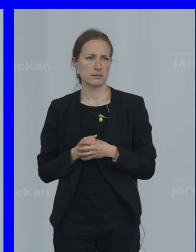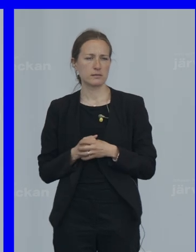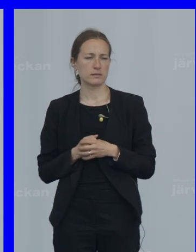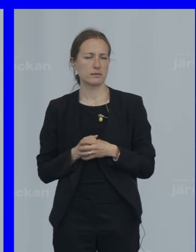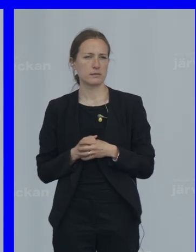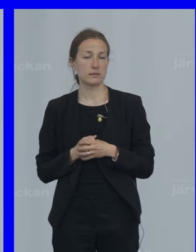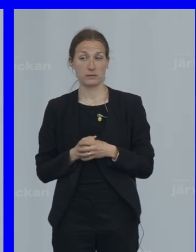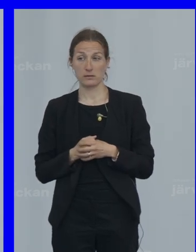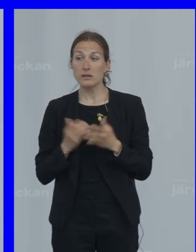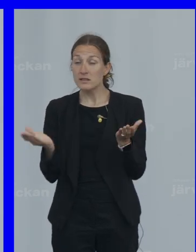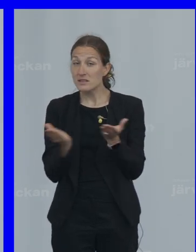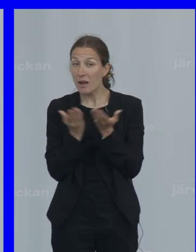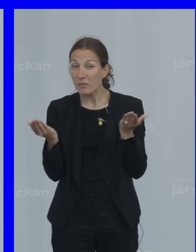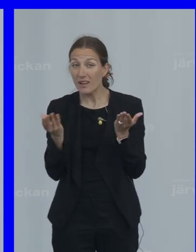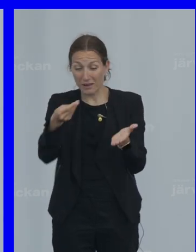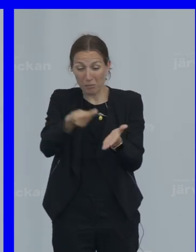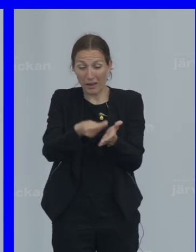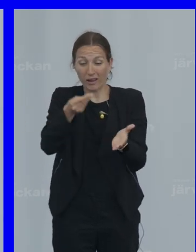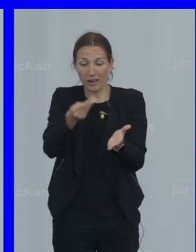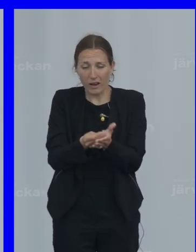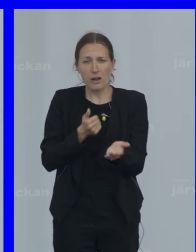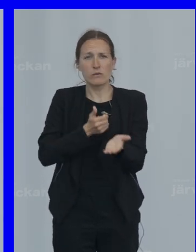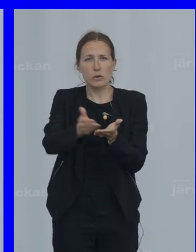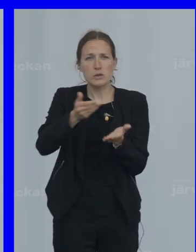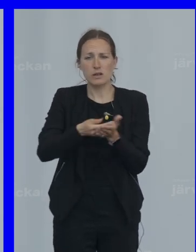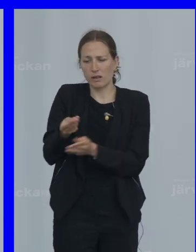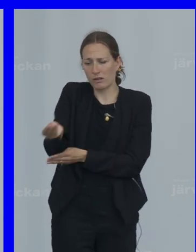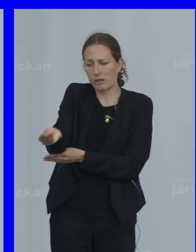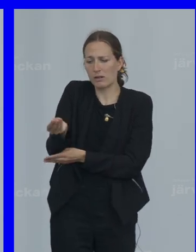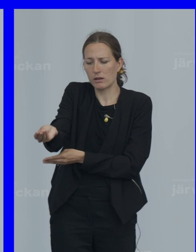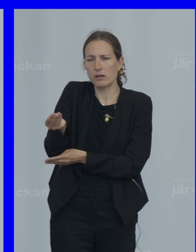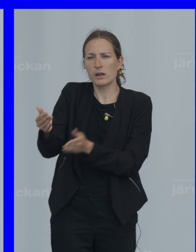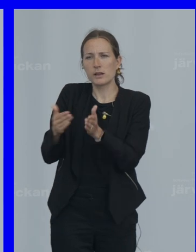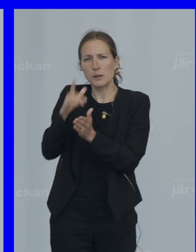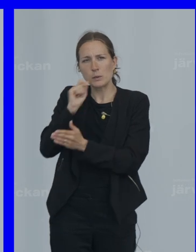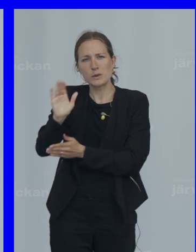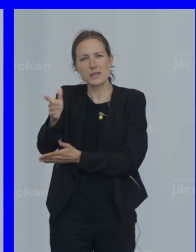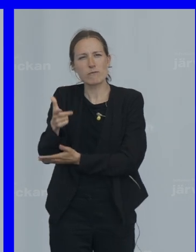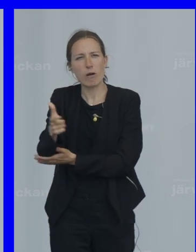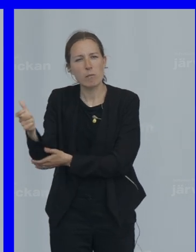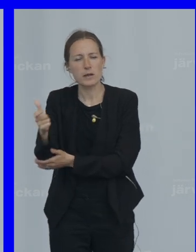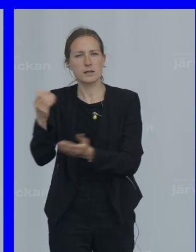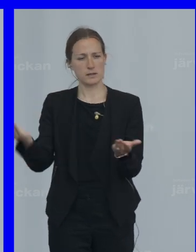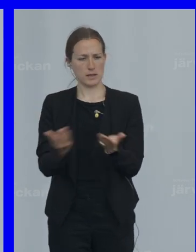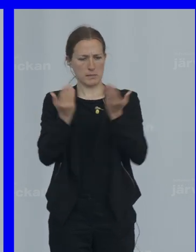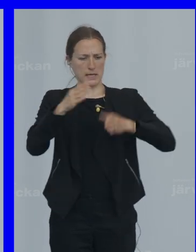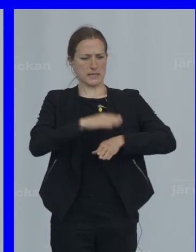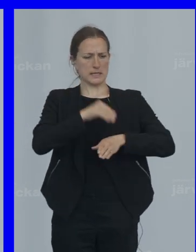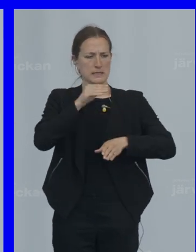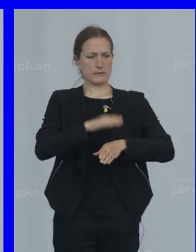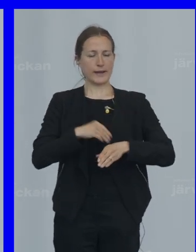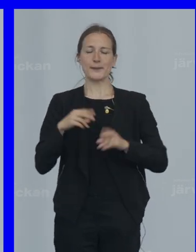Och samtidigt som pengarna fortsätter rulla Till Putins vapen Samtidigt som Sverige står